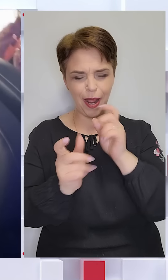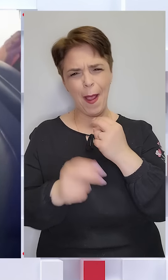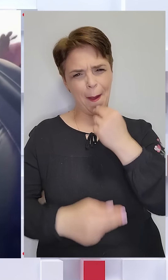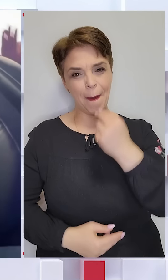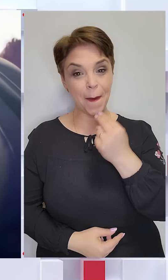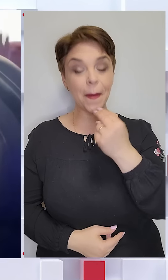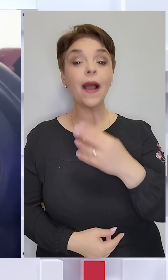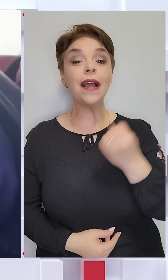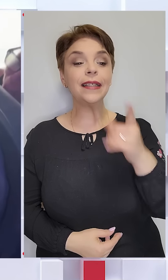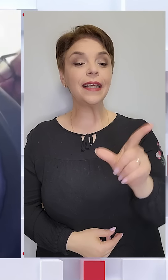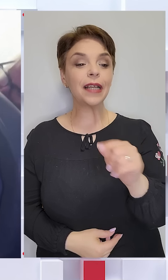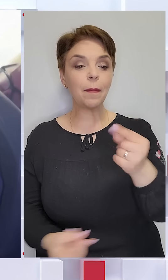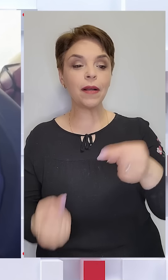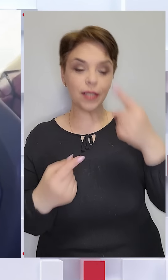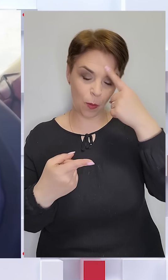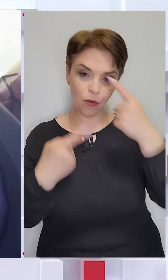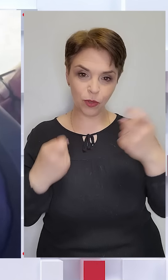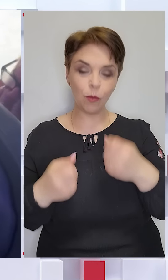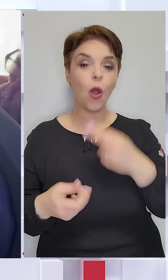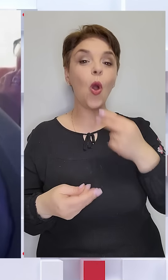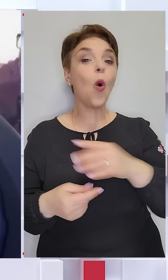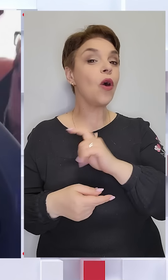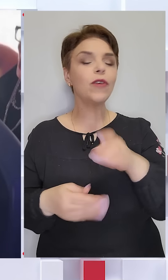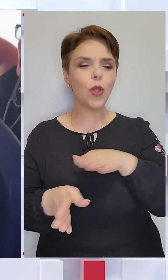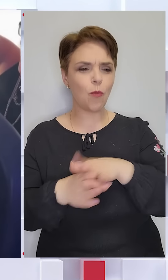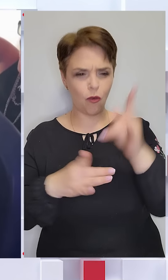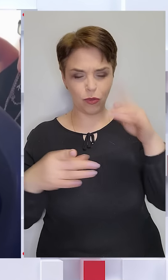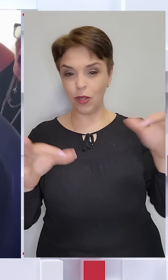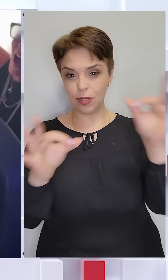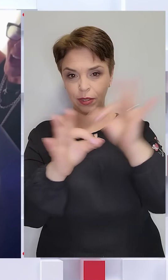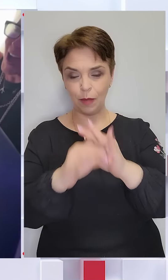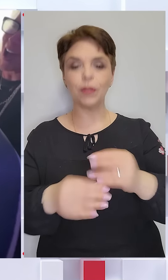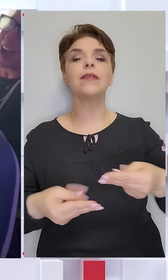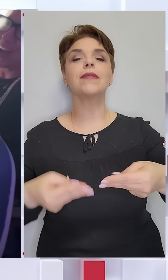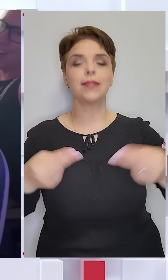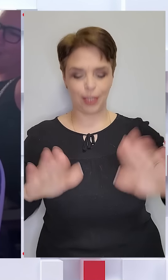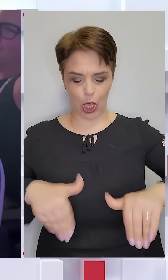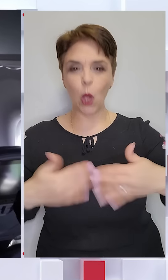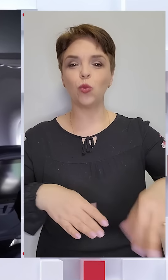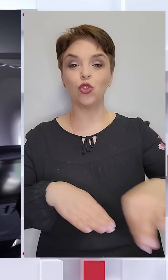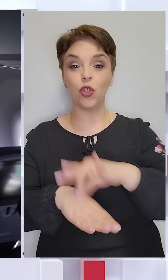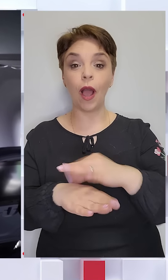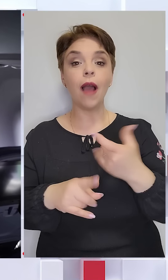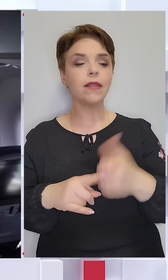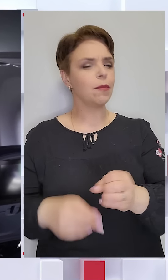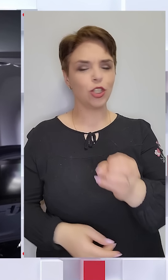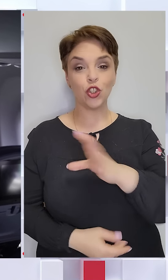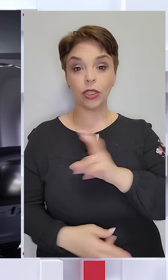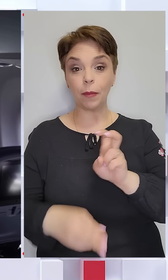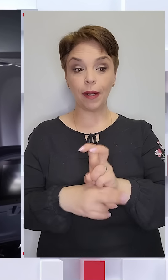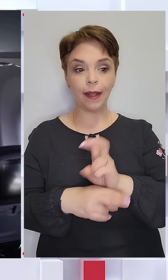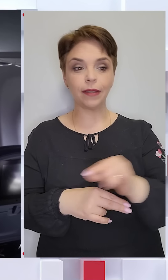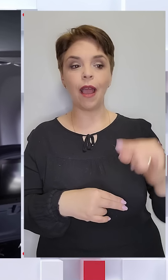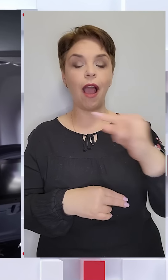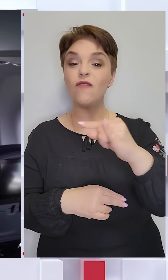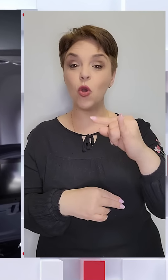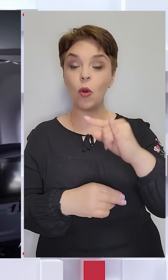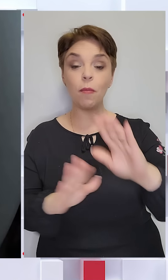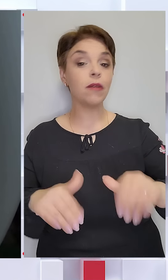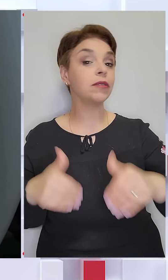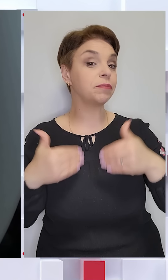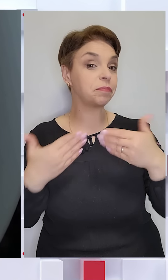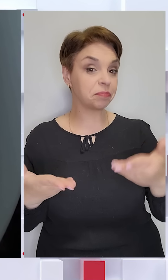Кілька пар, згідно з повідомленнями, у хвилини повного затемнення заручилися. А найбільш щедрим клієнтам авіакомпанії